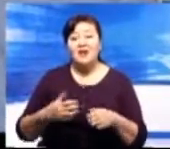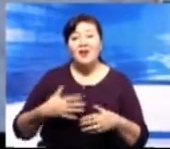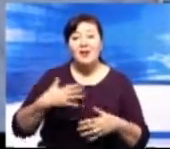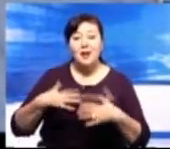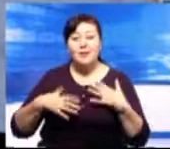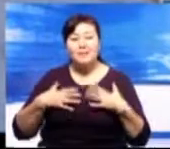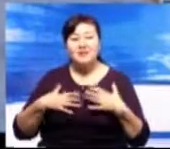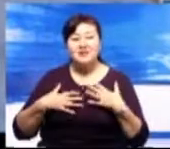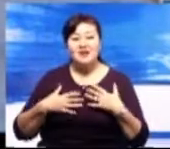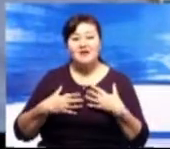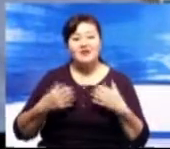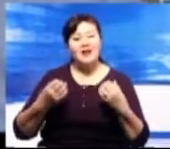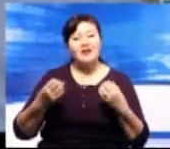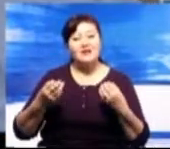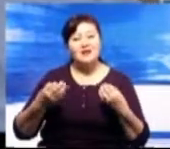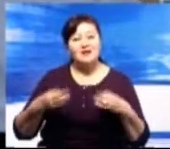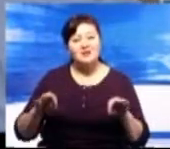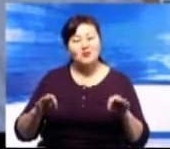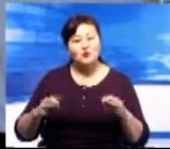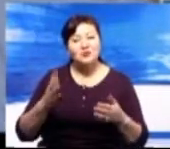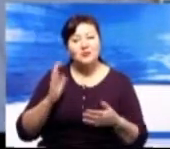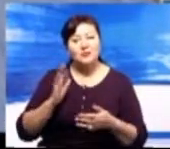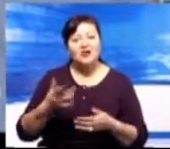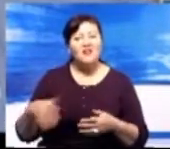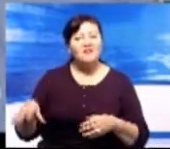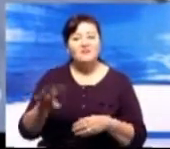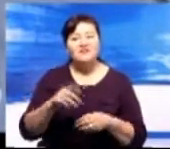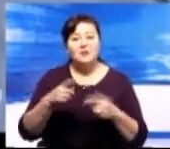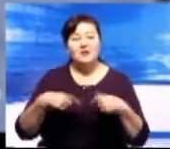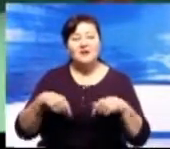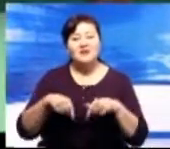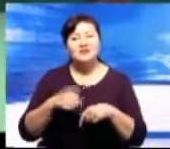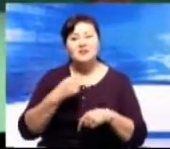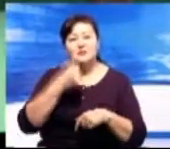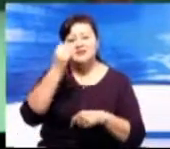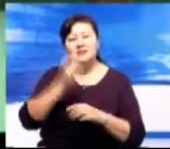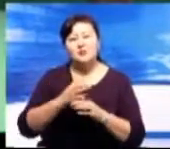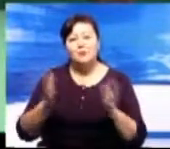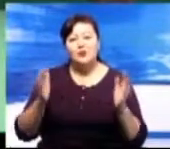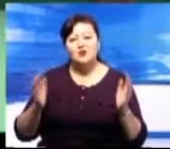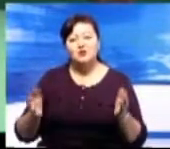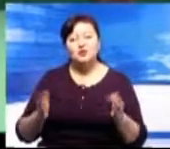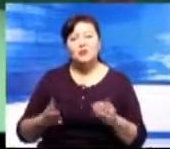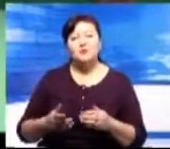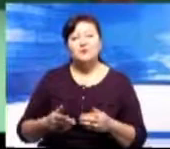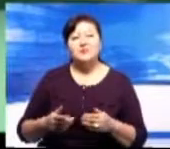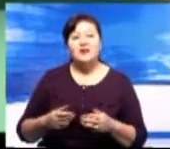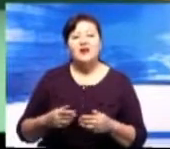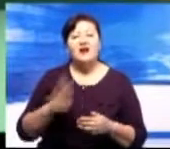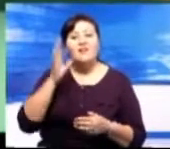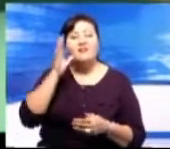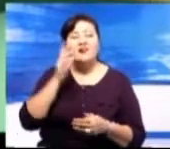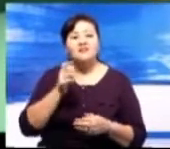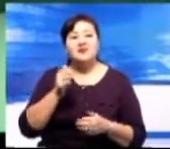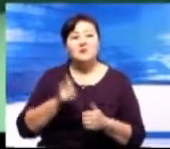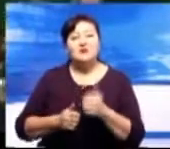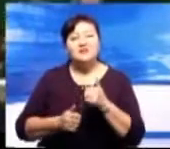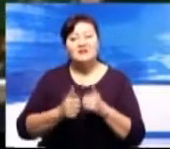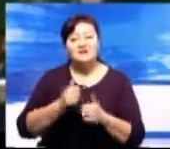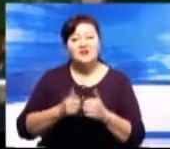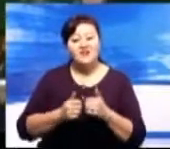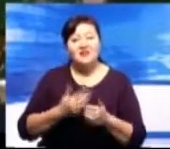разрядку. Поэтому всем организаторам большое спасибо. В ходе соревнований участники состязались в дисциплине